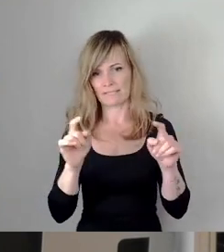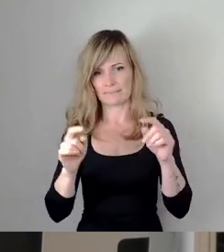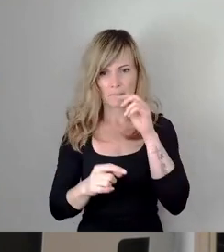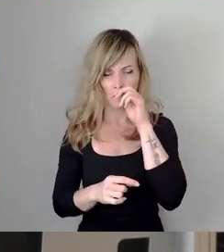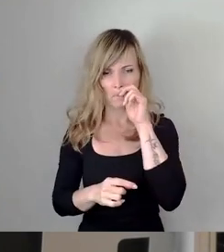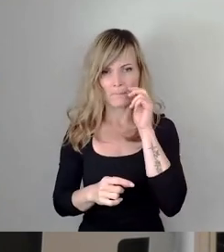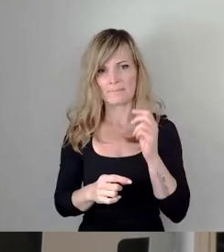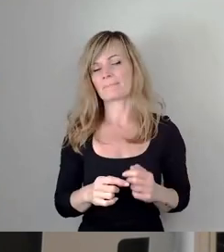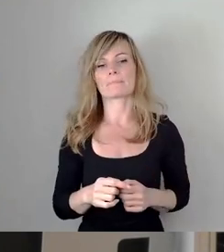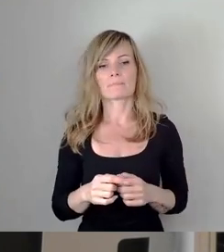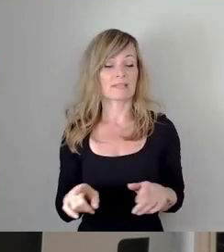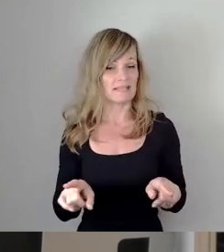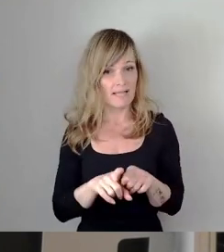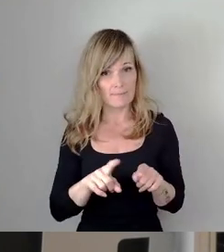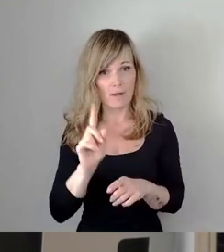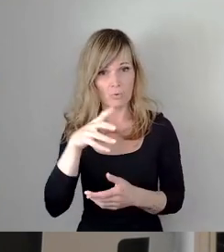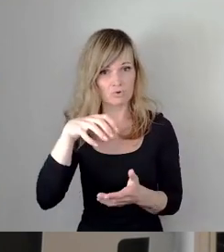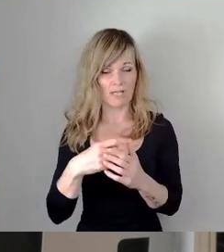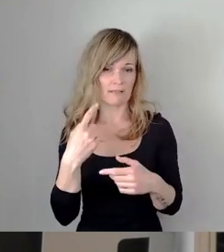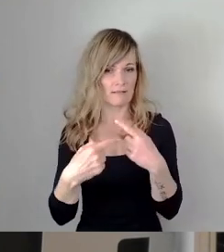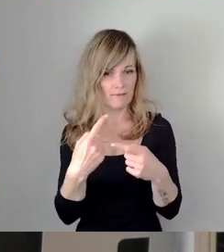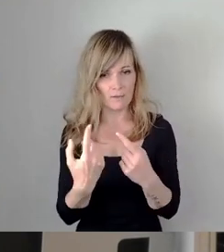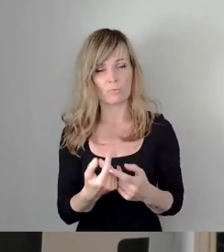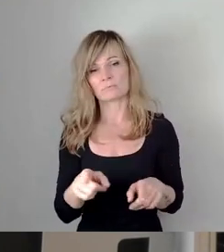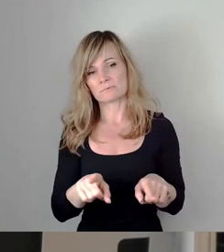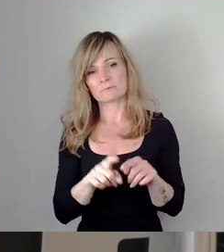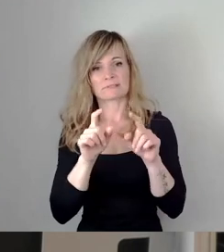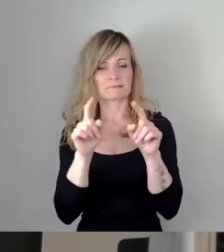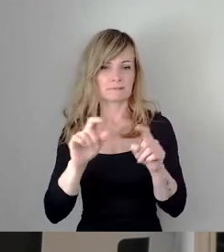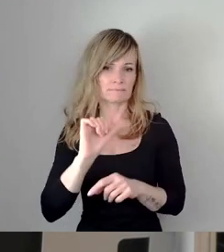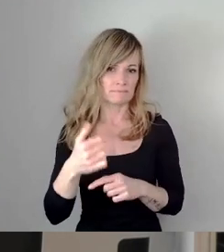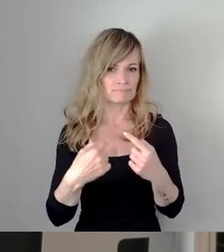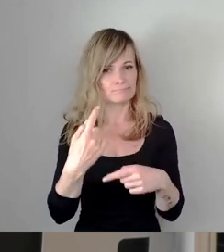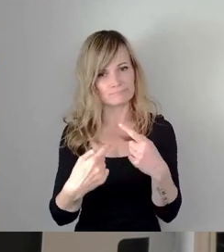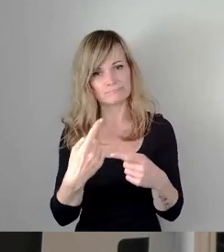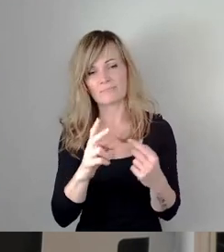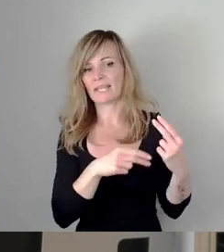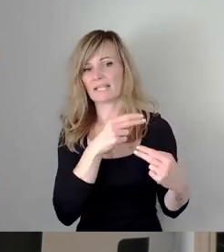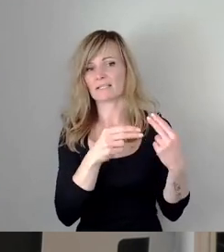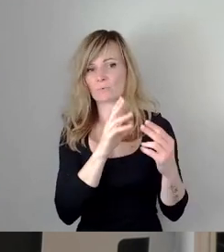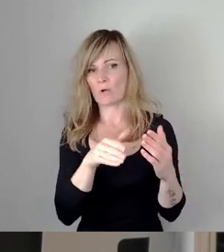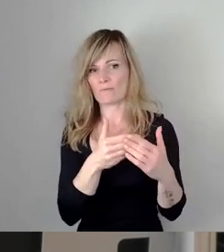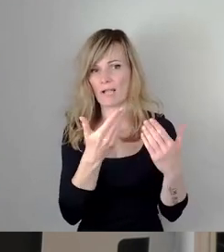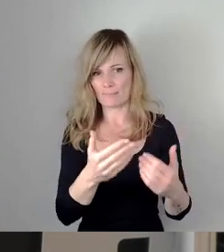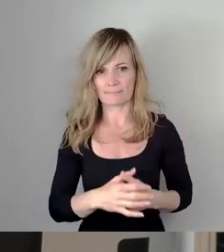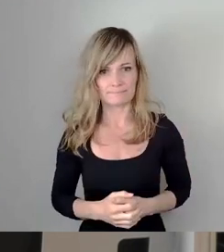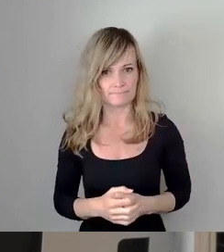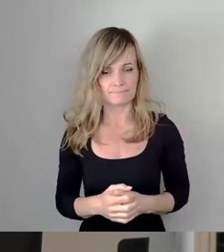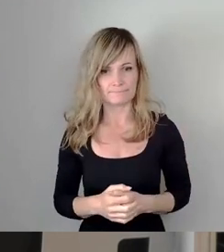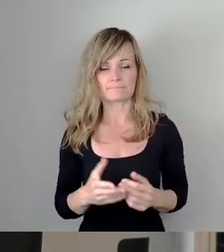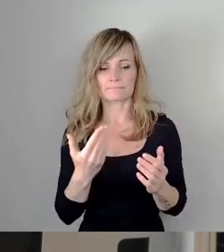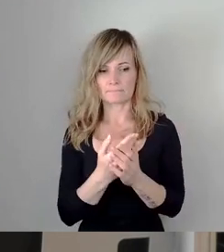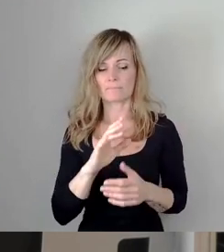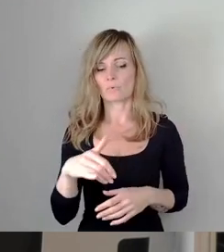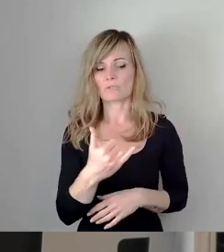Genauso stetig ist Stadtentwicklung. Stadtentwicklung ist eine immerwährende Generationenaufgabe. Und an diesem Projekt sieht man schön,